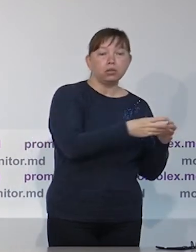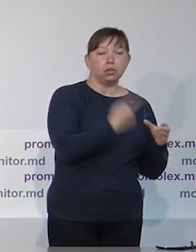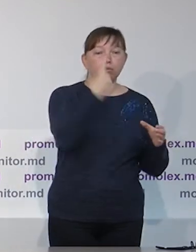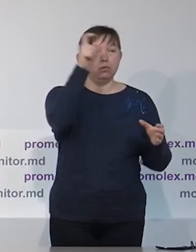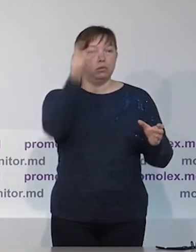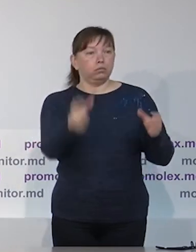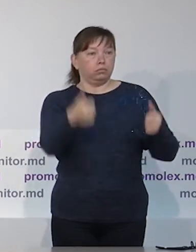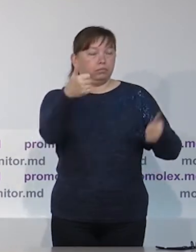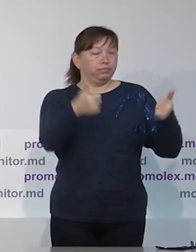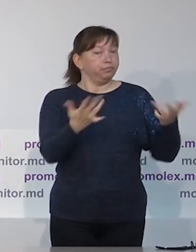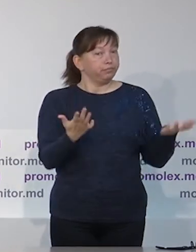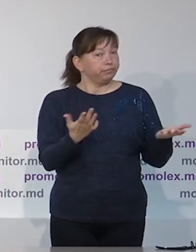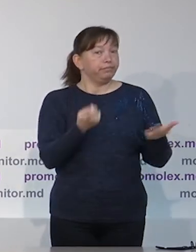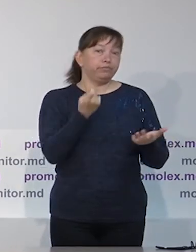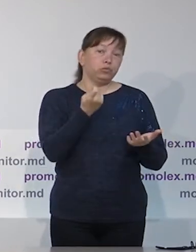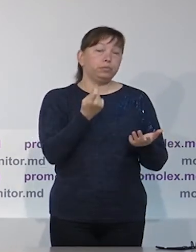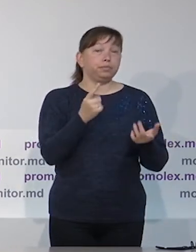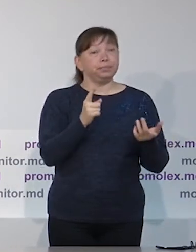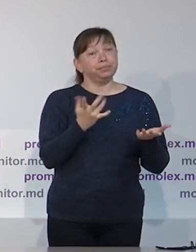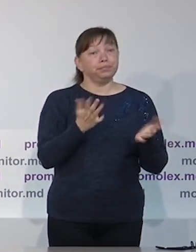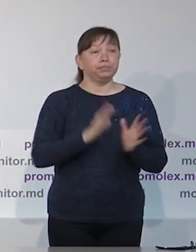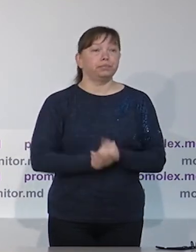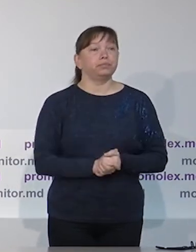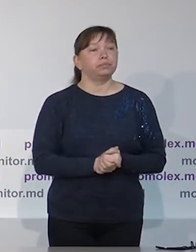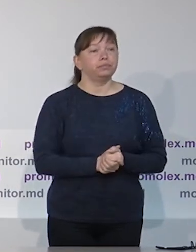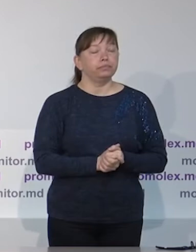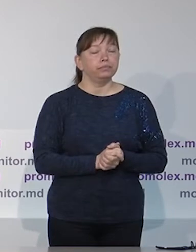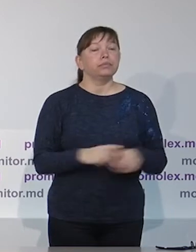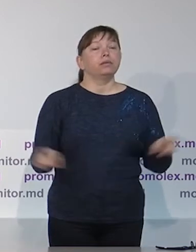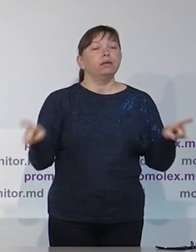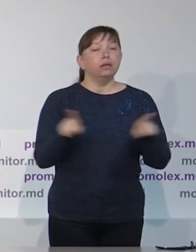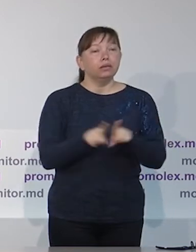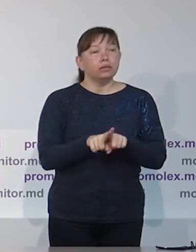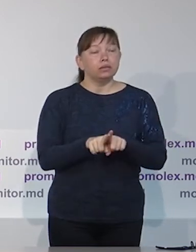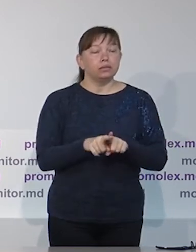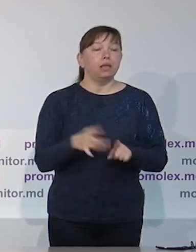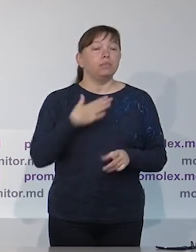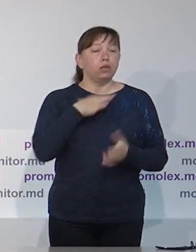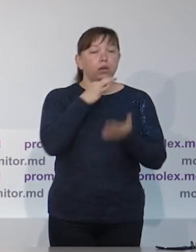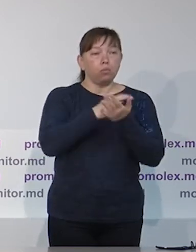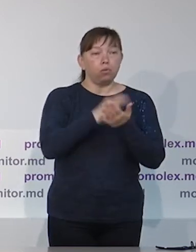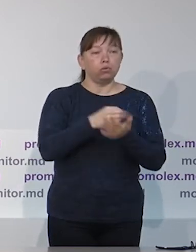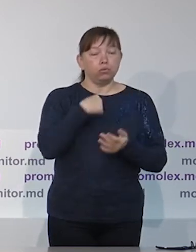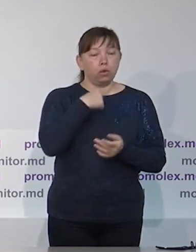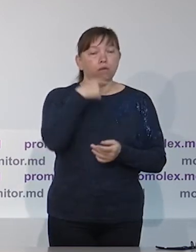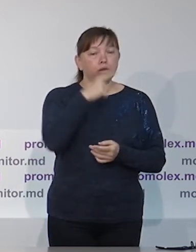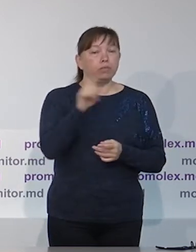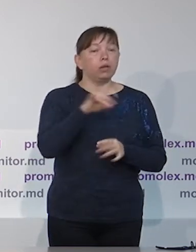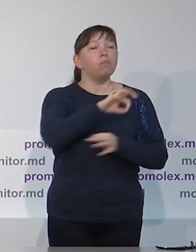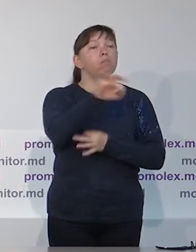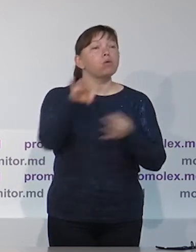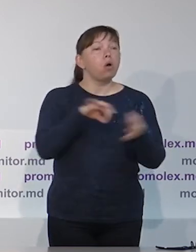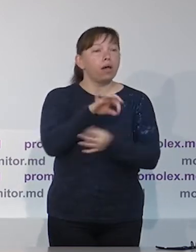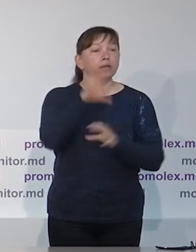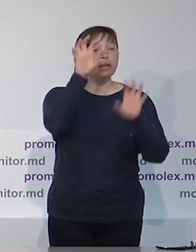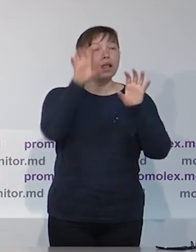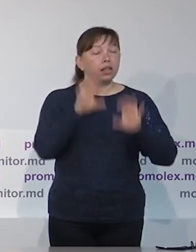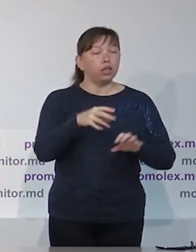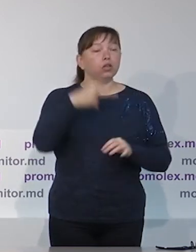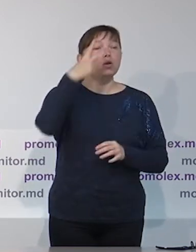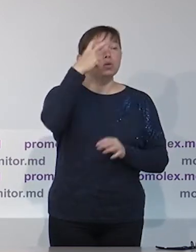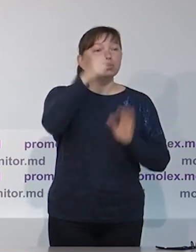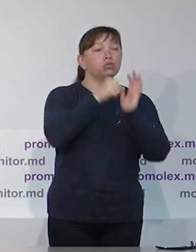создать. Таким образом, мы наблюдаем такую некую дискриминацию избирательных конкурентов, независимых по сравнению с